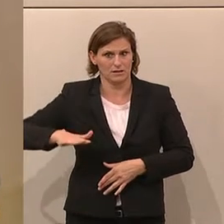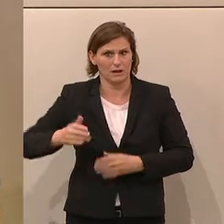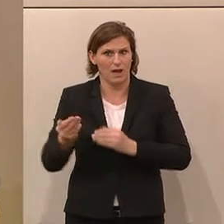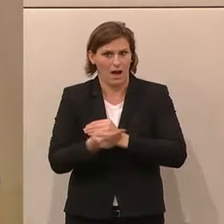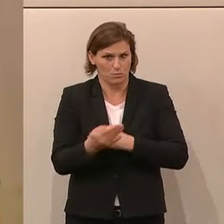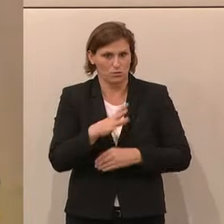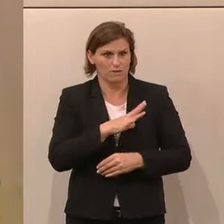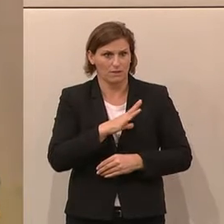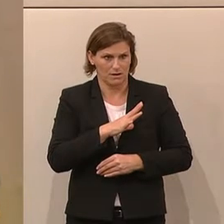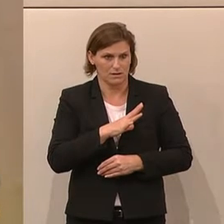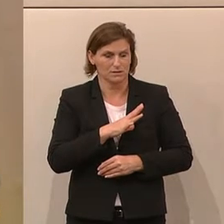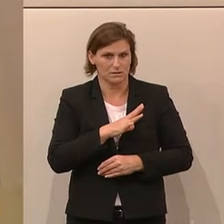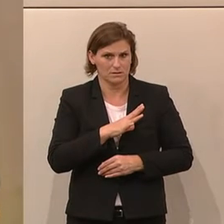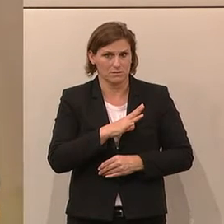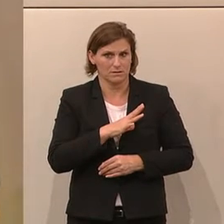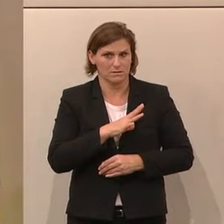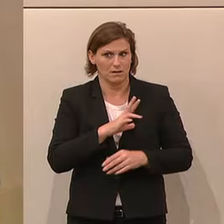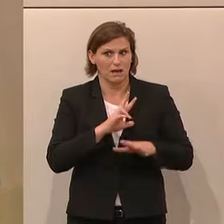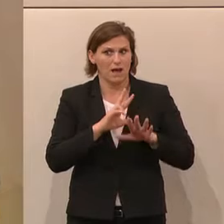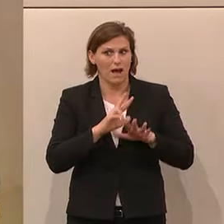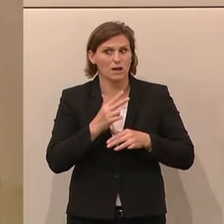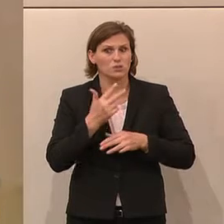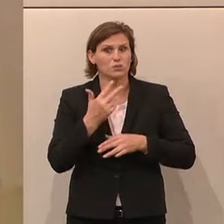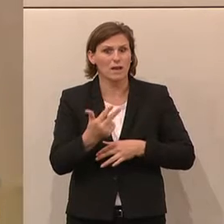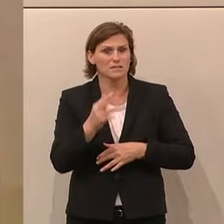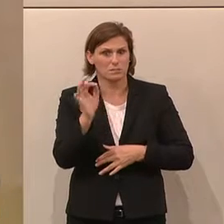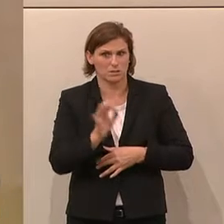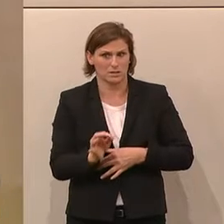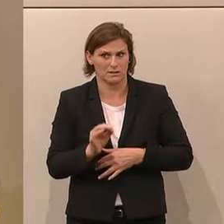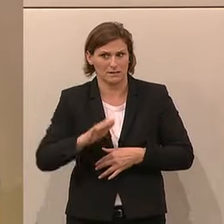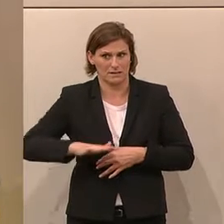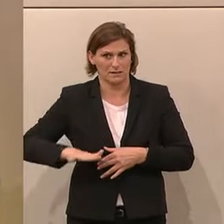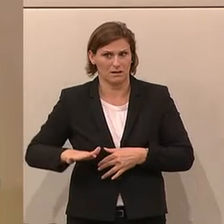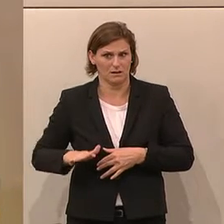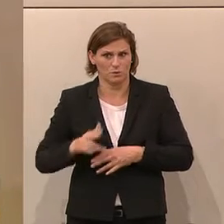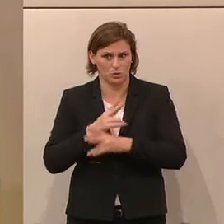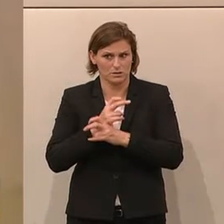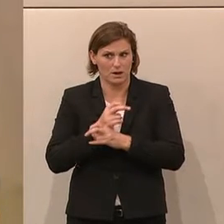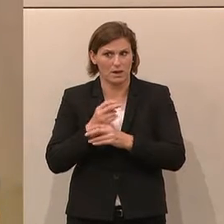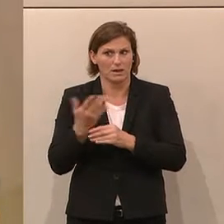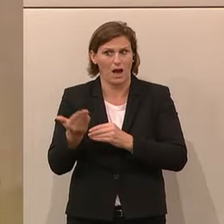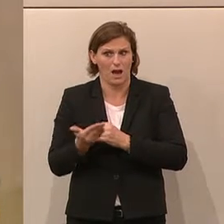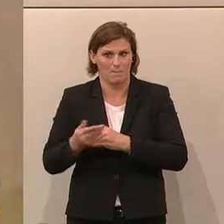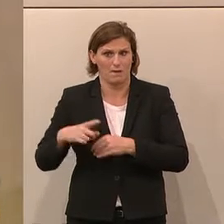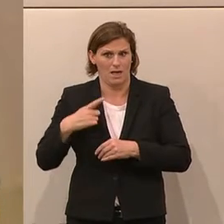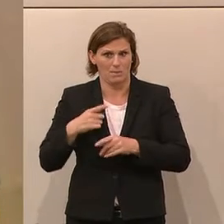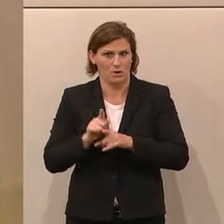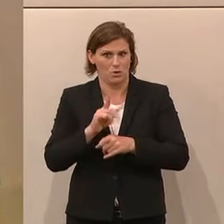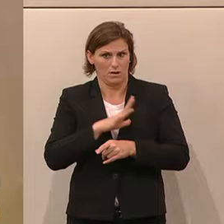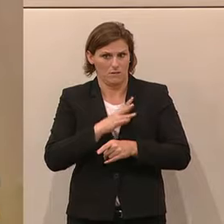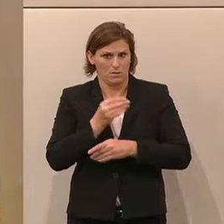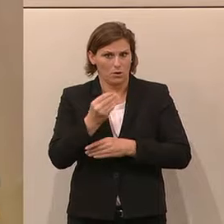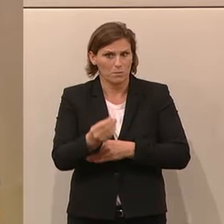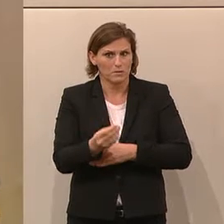Armut gefährdet sein. Ohne Sozialleistungen würde 38 Prozent aller Kinder an der Armutsgrenze leben und gefährdet sein.